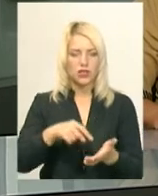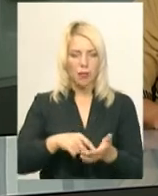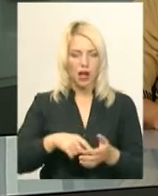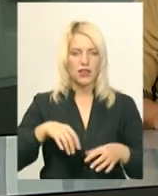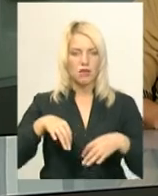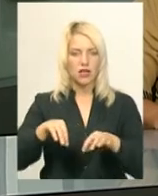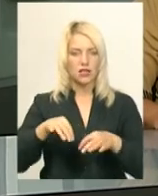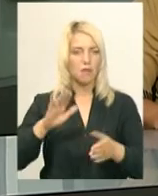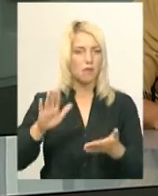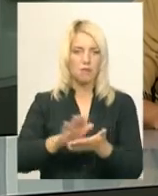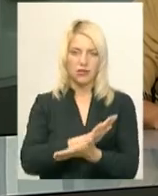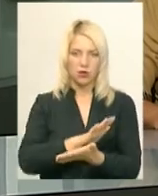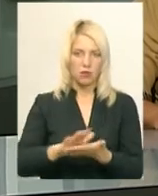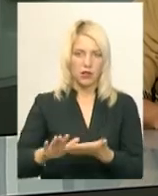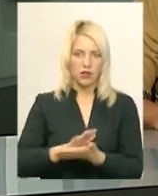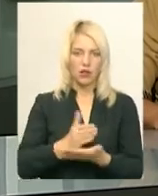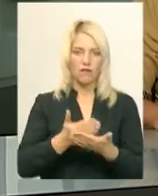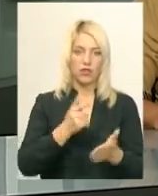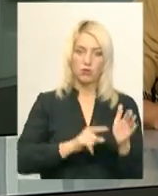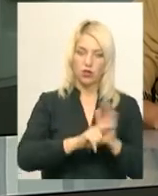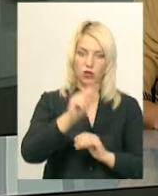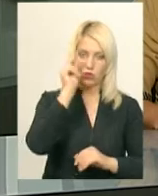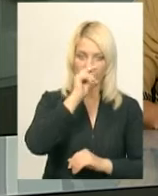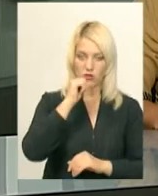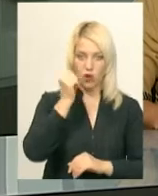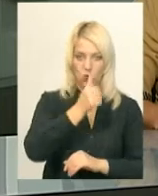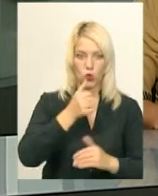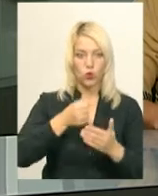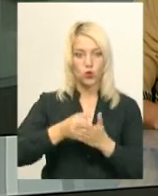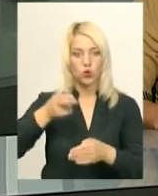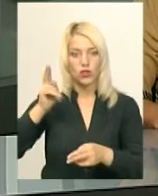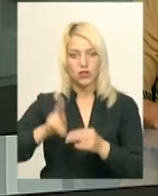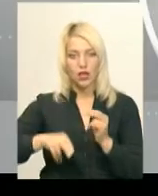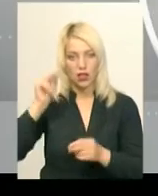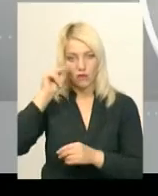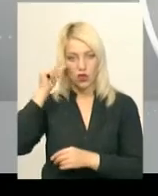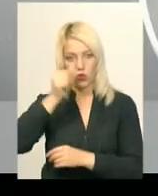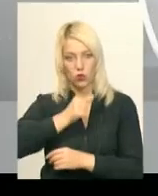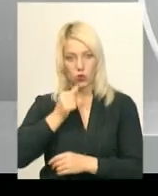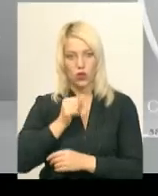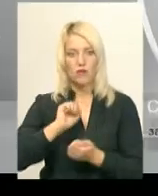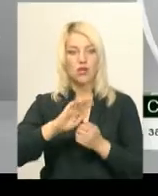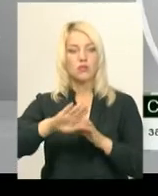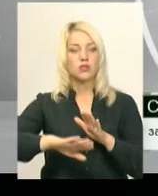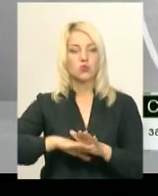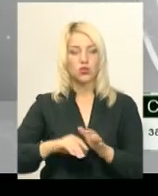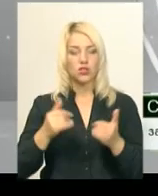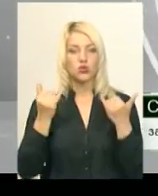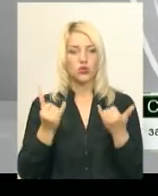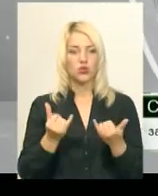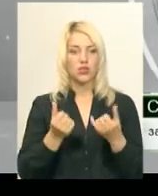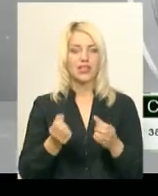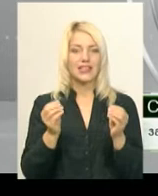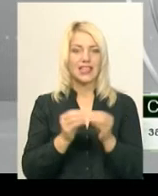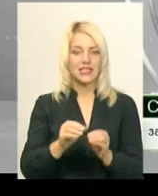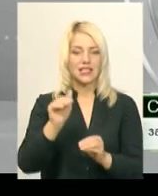транспортом безоплатно від початку навчального року і до закінчення навчання. У Кам'янці-Подільському сьогодні 10